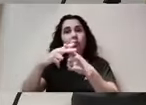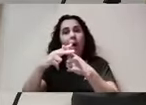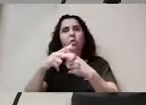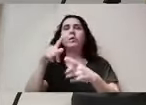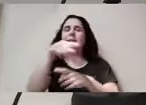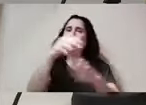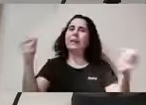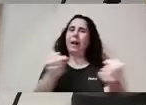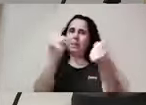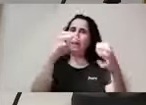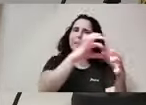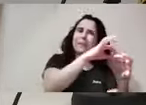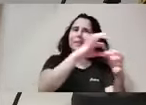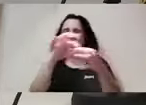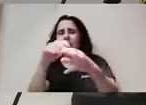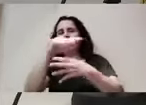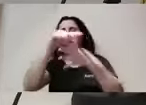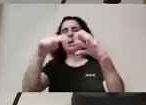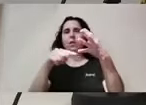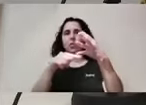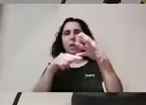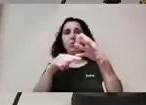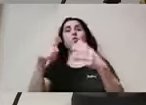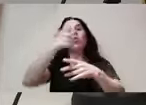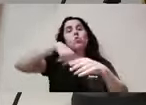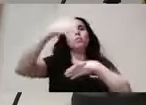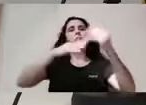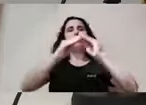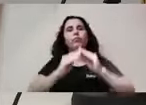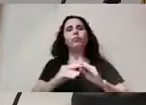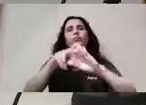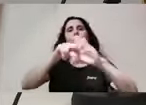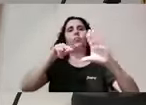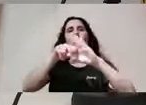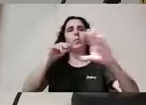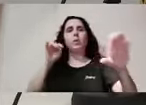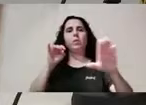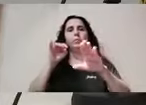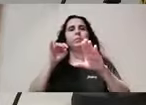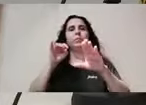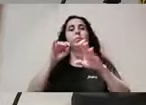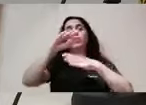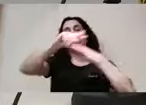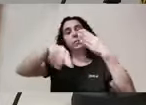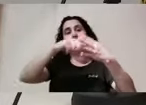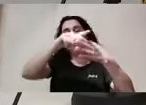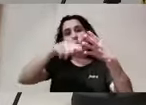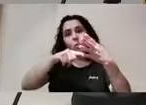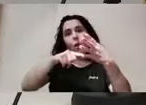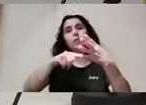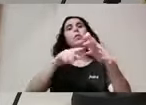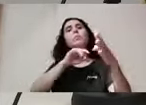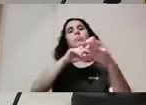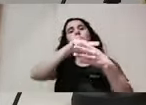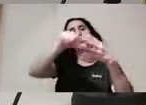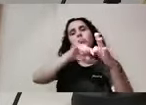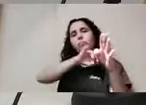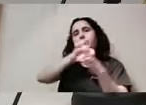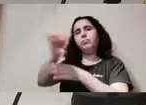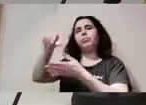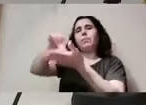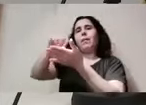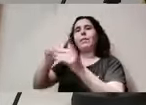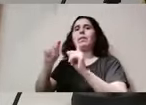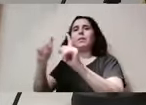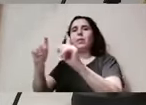les que hem gravat uns vídeos i que són els que farem arribar als centres